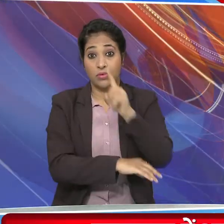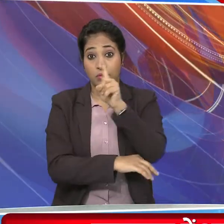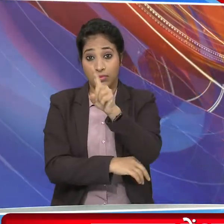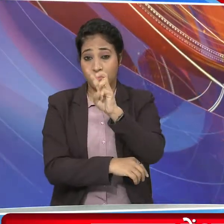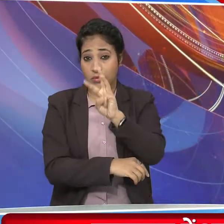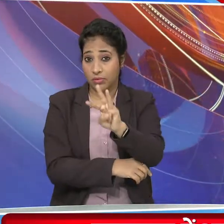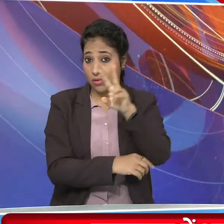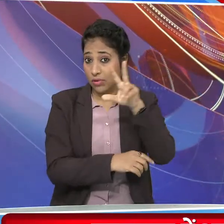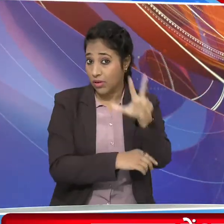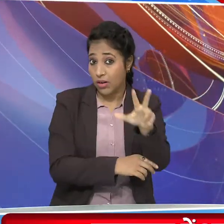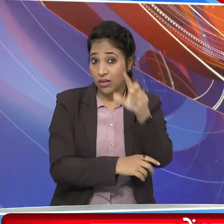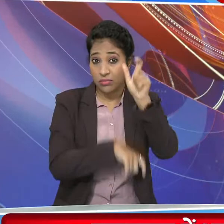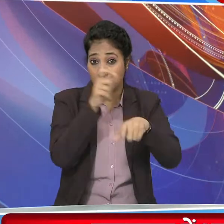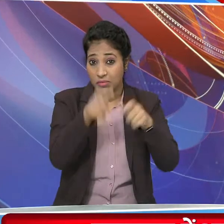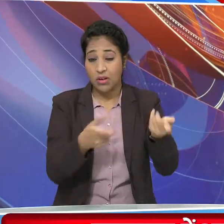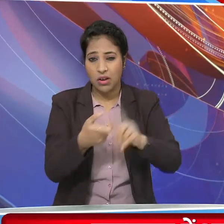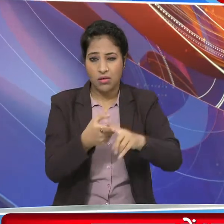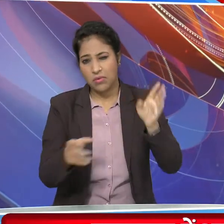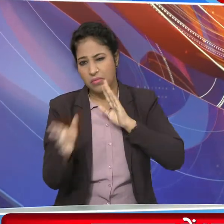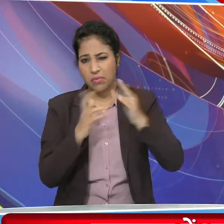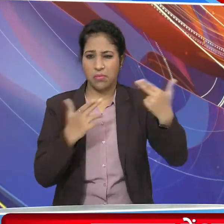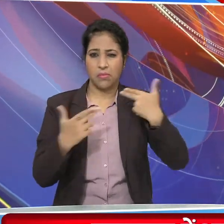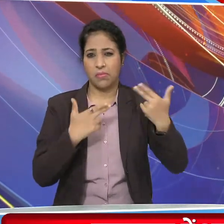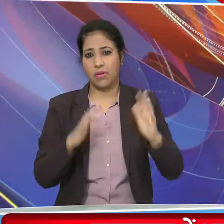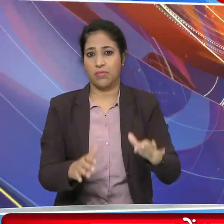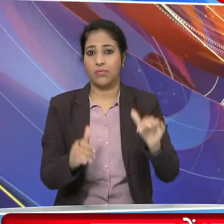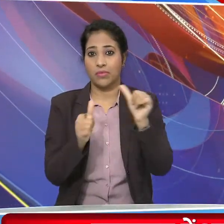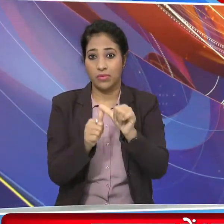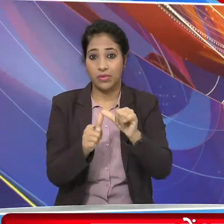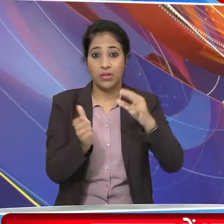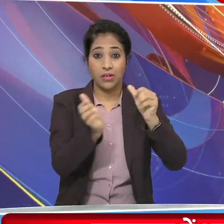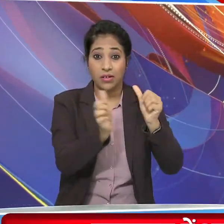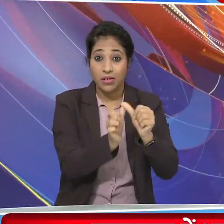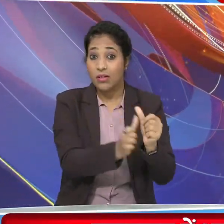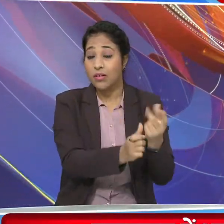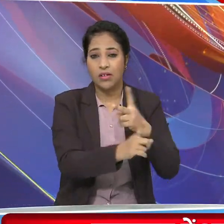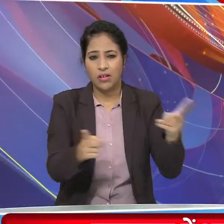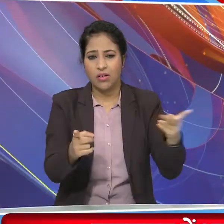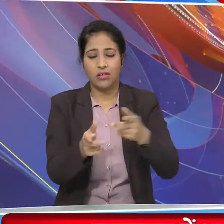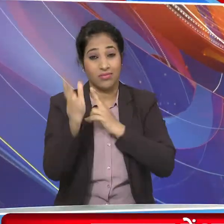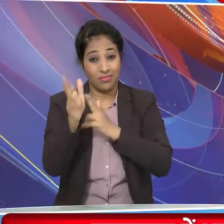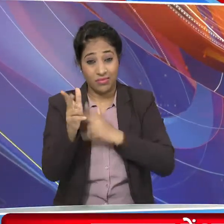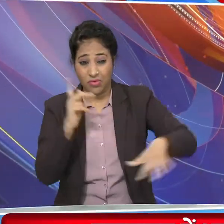खायल, अर्मेनिया, अमेरिका और यूरोपिय संगने की सेहने कारवाई की निंदा